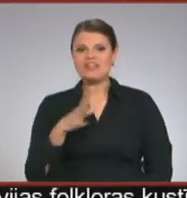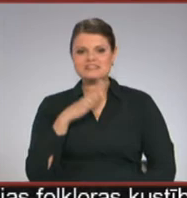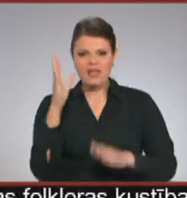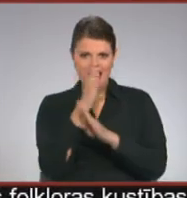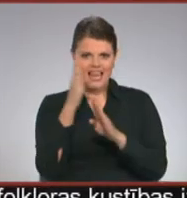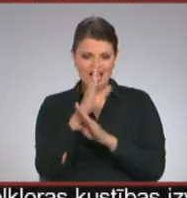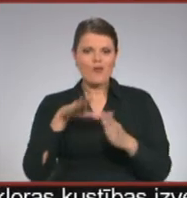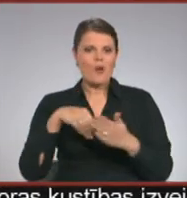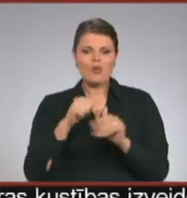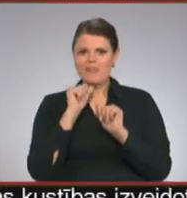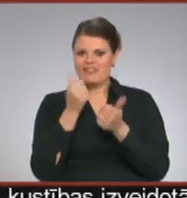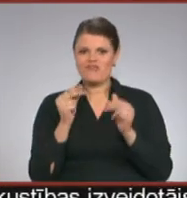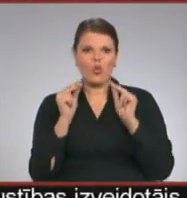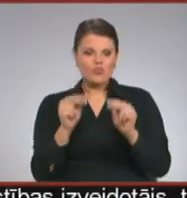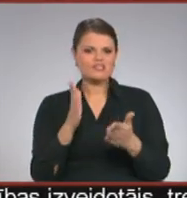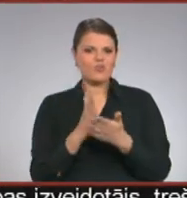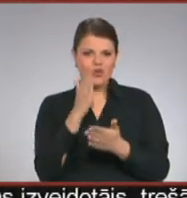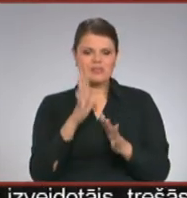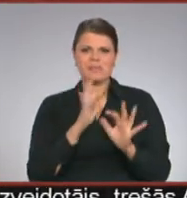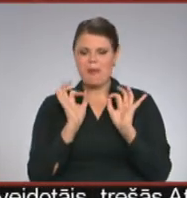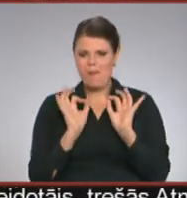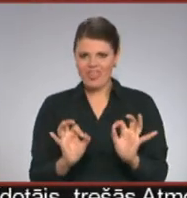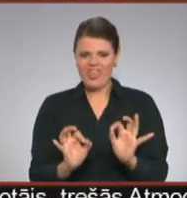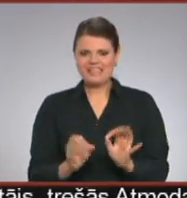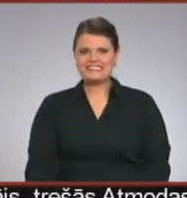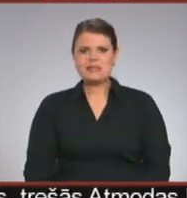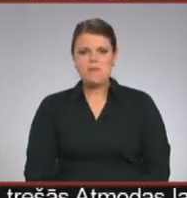liktenis un joprojām nespēja aptvērt, ka notikušais bijis realitāte.